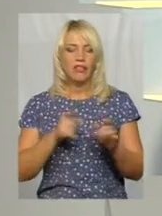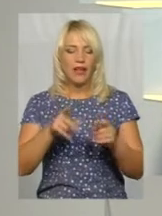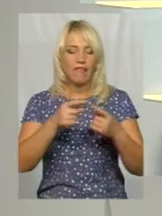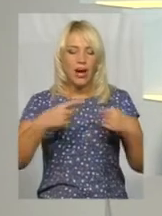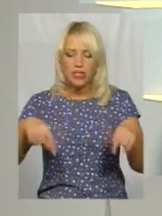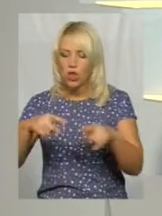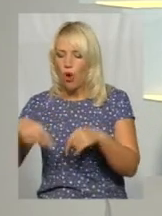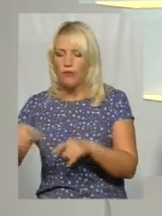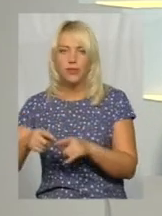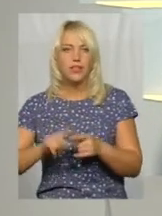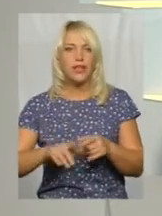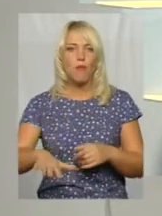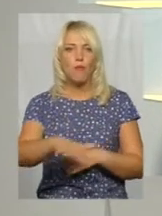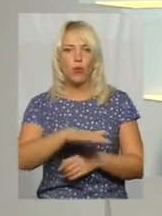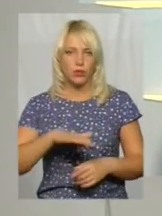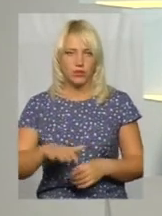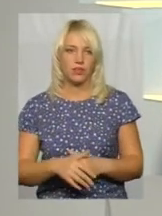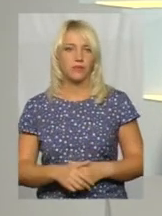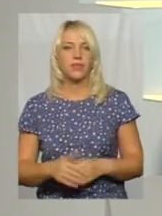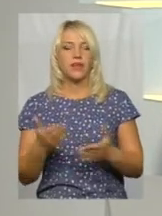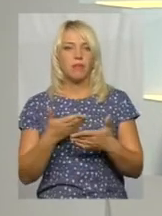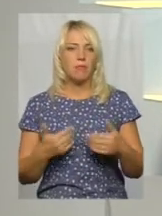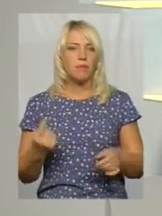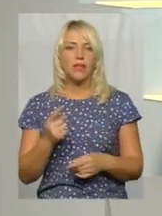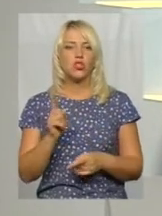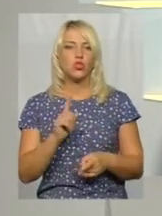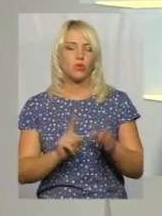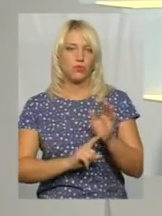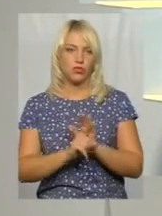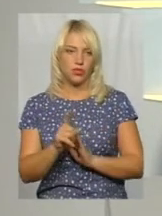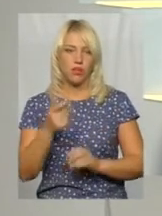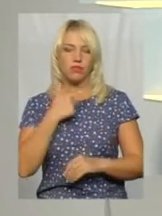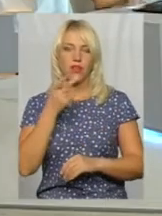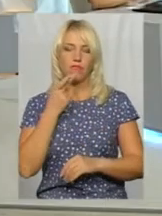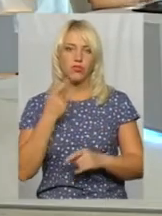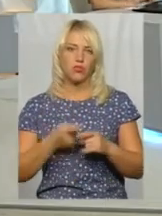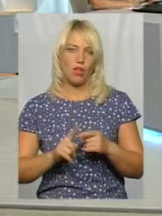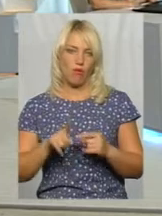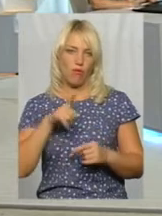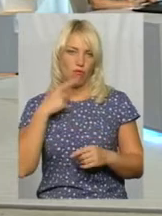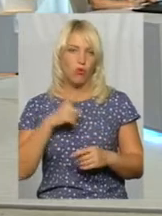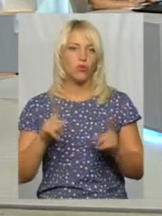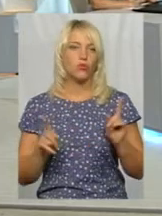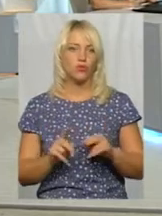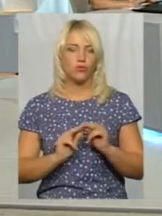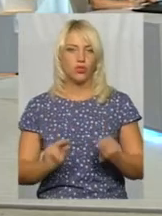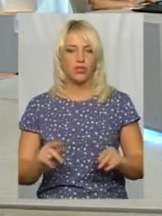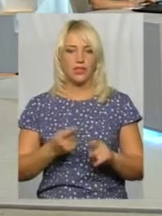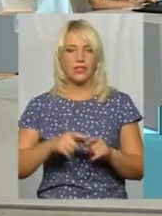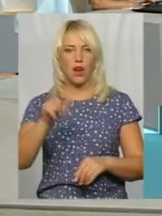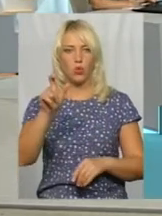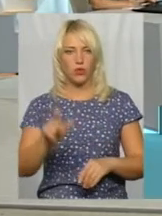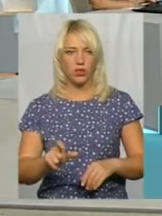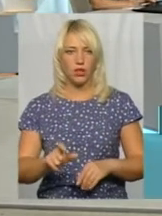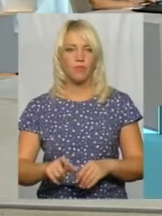цей простір? Ми перше, з чого починаємо, і я завжди це оговорюю, що вчитель Людивна в